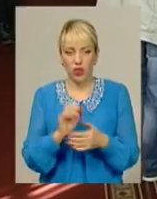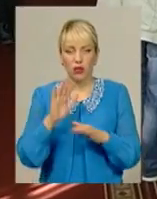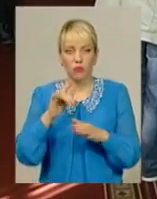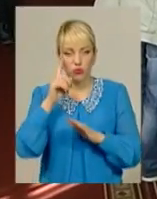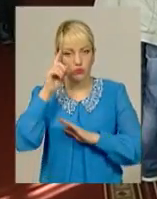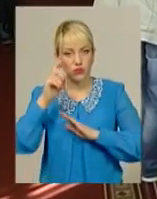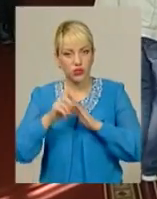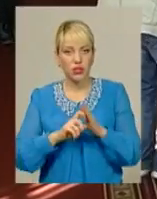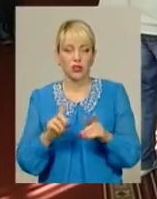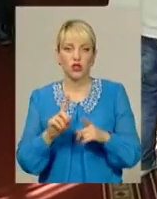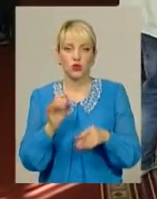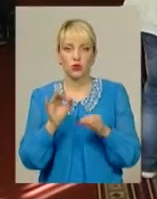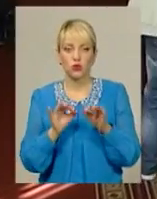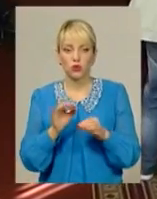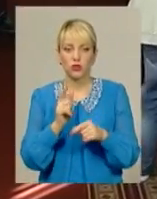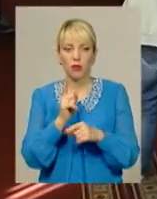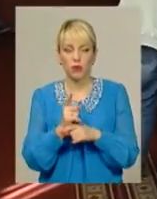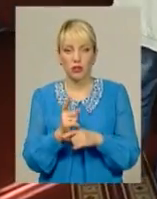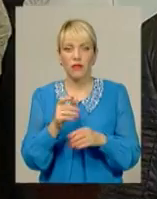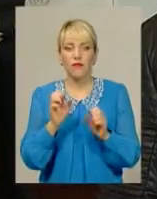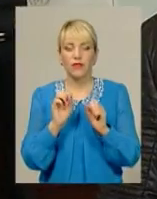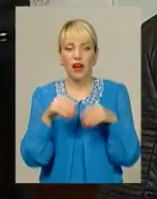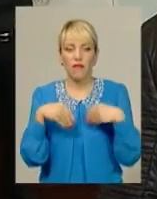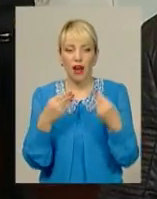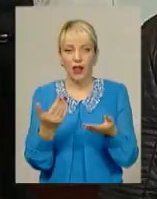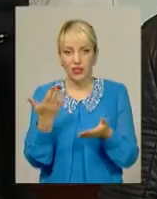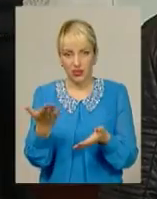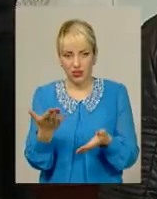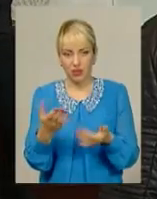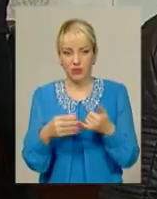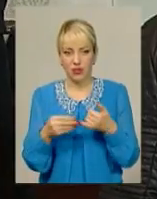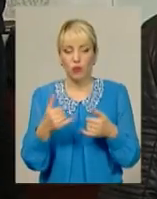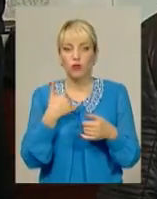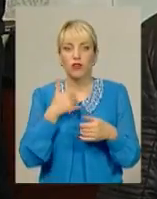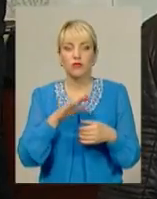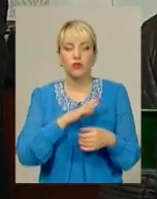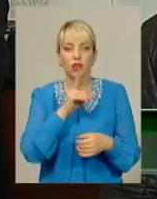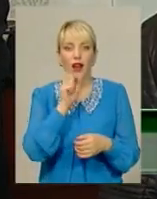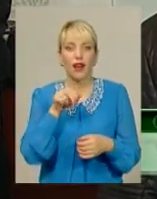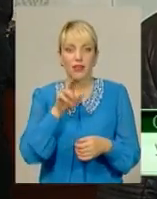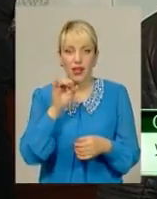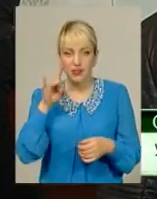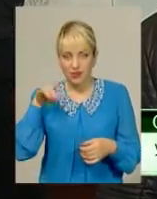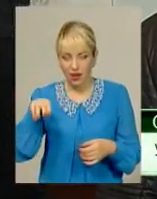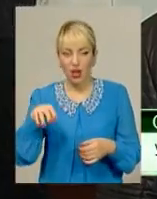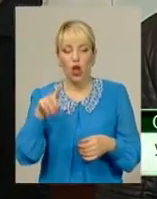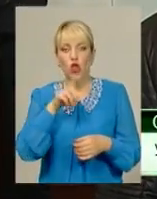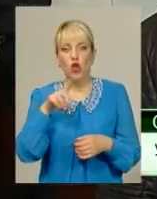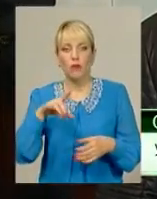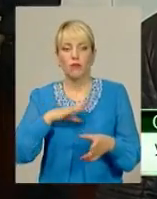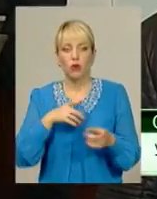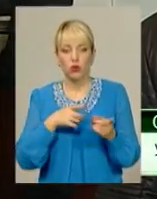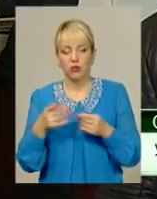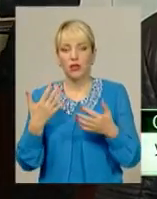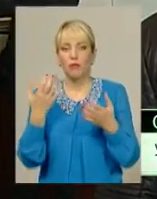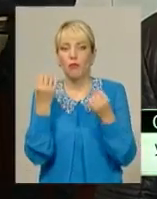дізналися, суд заборонив віддавати їм землю. У нас вже були кадастрові номера готові і треба тільки підписати витяг із